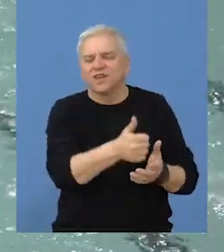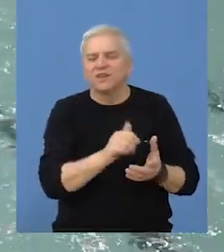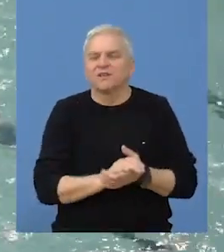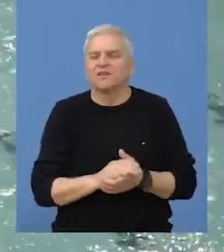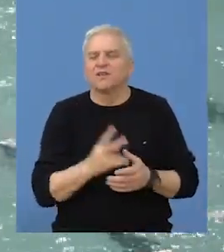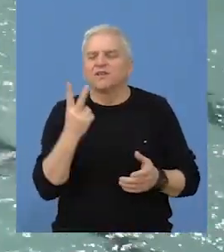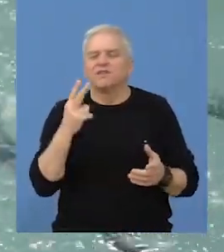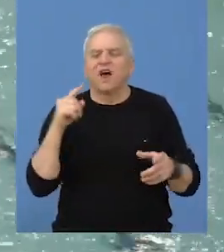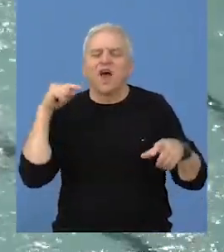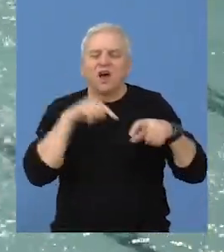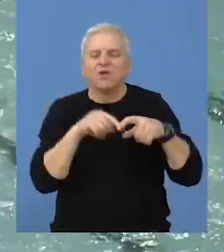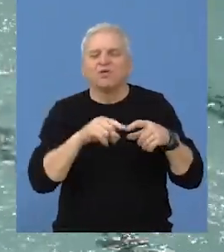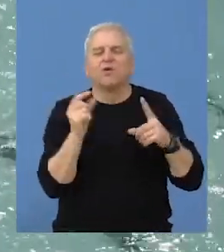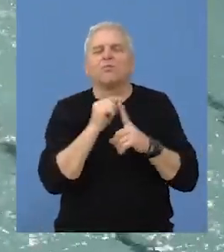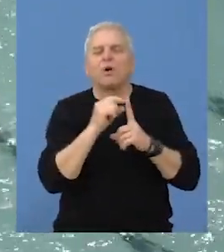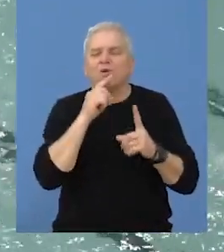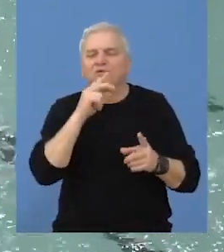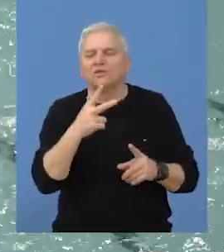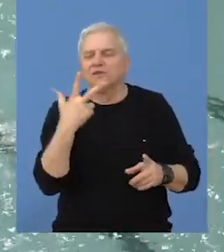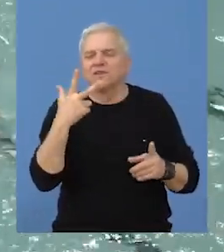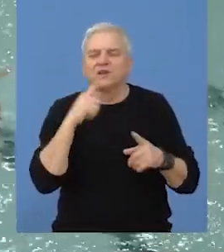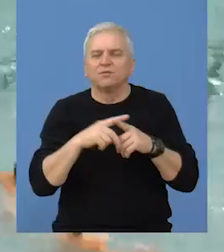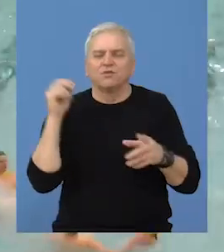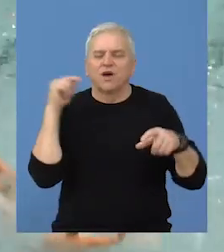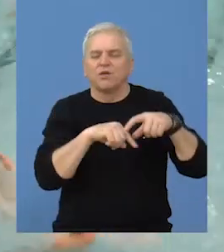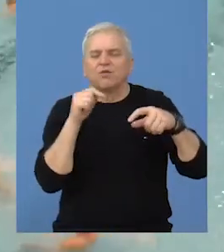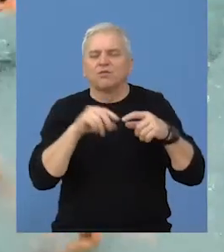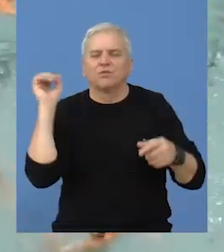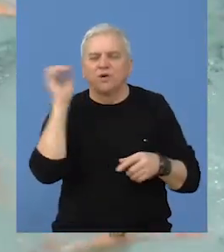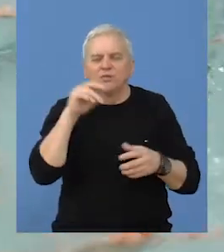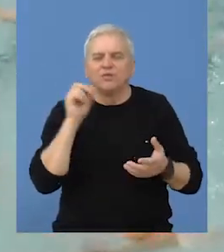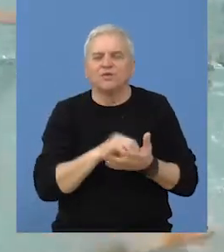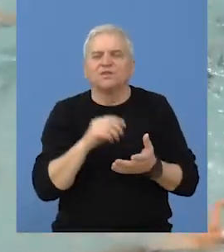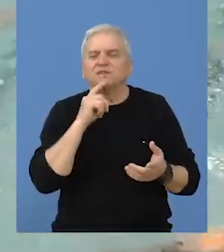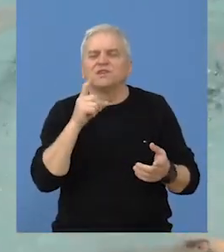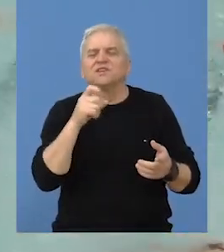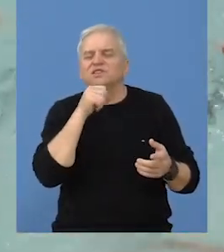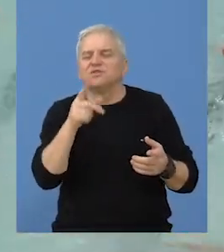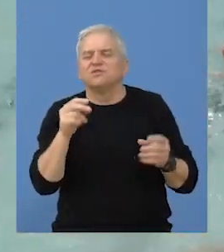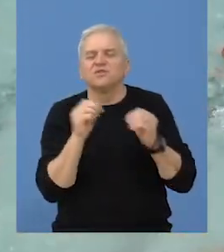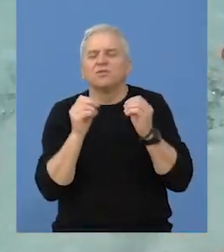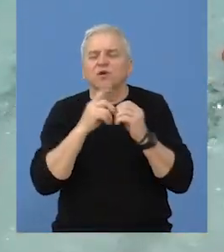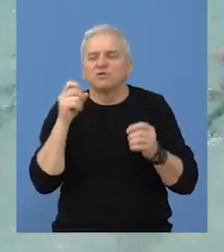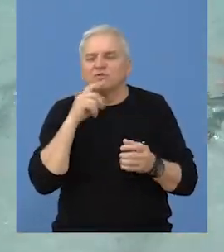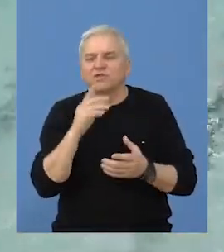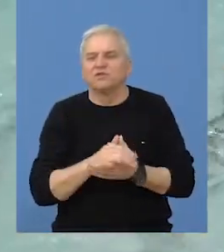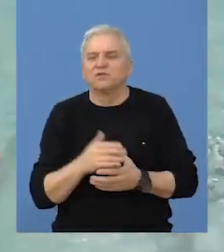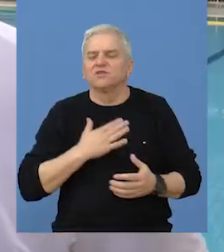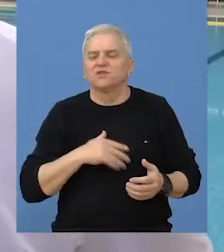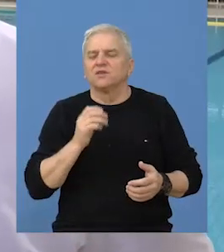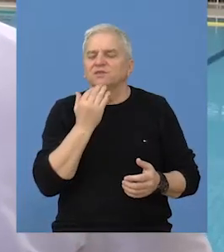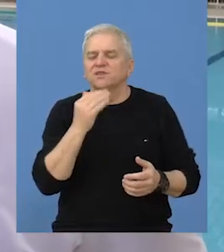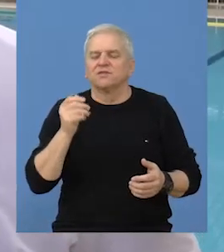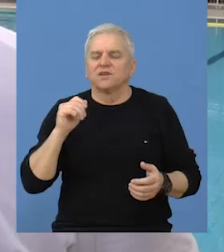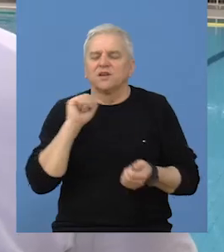Mesaroš po jedan dva gola postigao je Popov dok su se tri puta u listu strelaca upisali i Čitović i Bošković